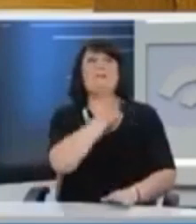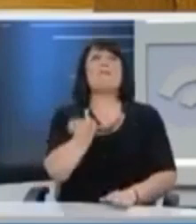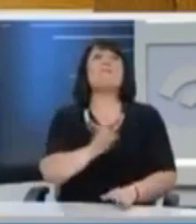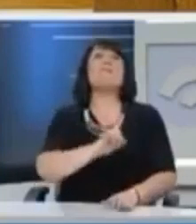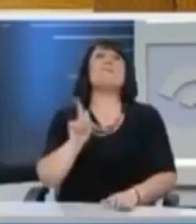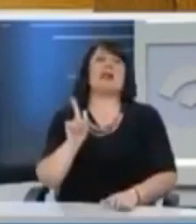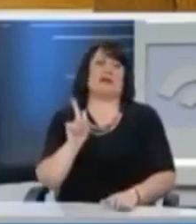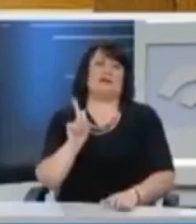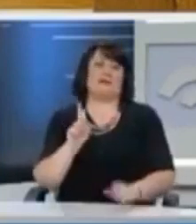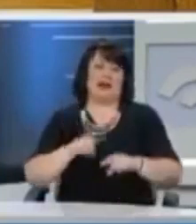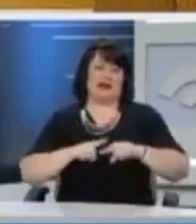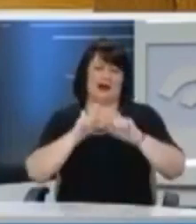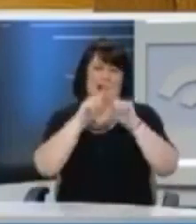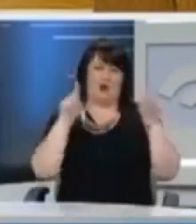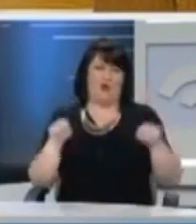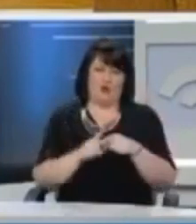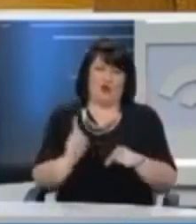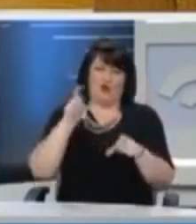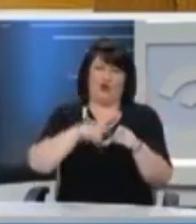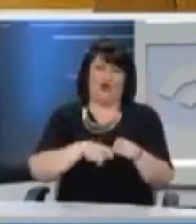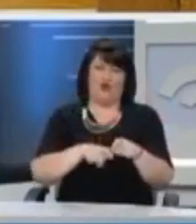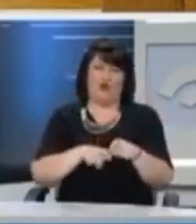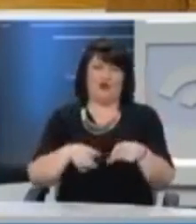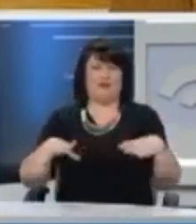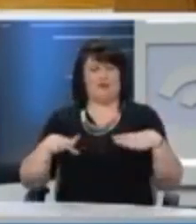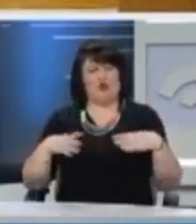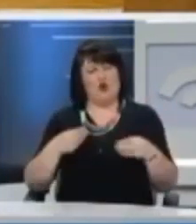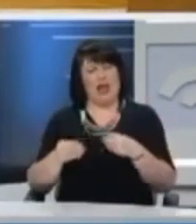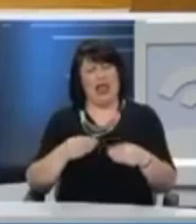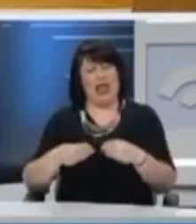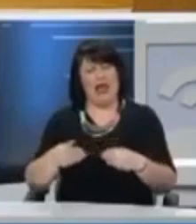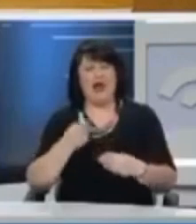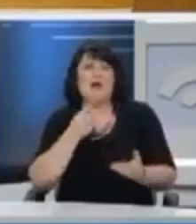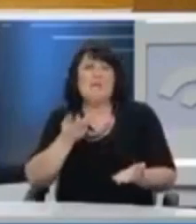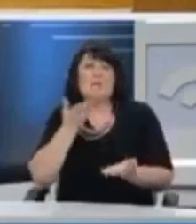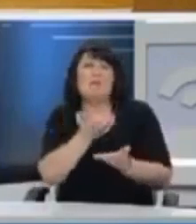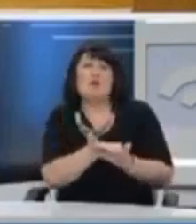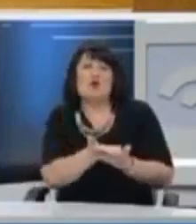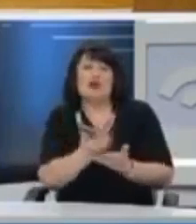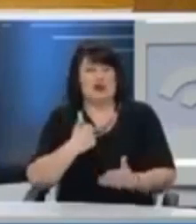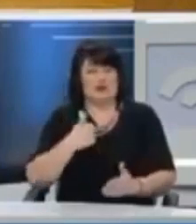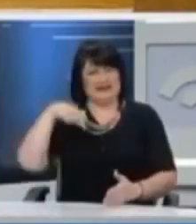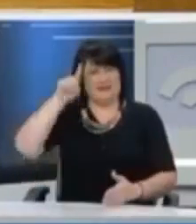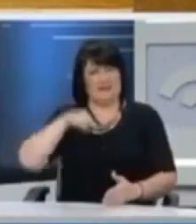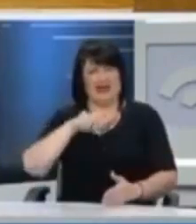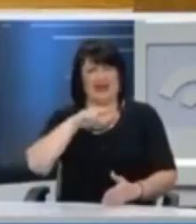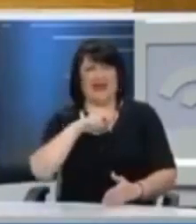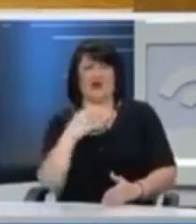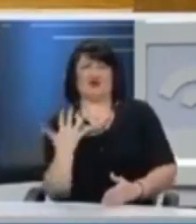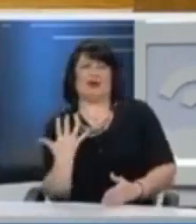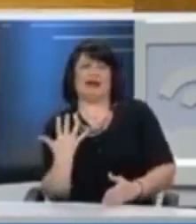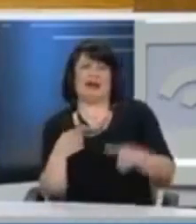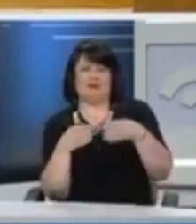την ένταξη των ελληνικών μας ομολόγων στην ποσοπτική χαλάρωση εγώ θα σας πρότεινα το ΜΕΔ 25 προτείνει το ΔΜ 25